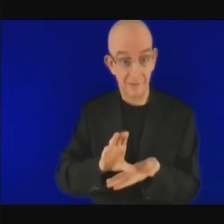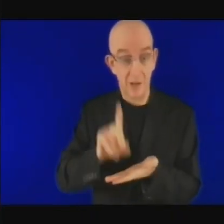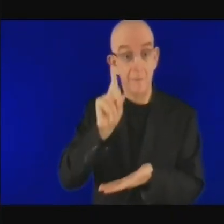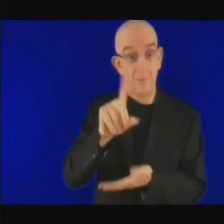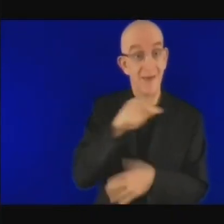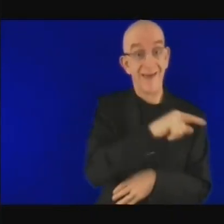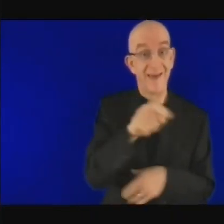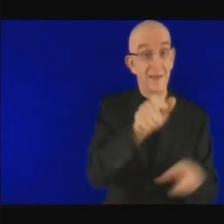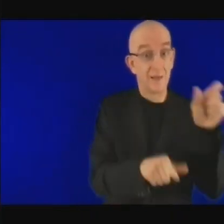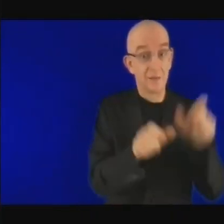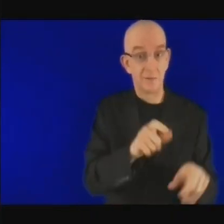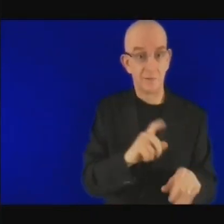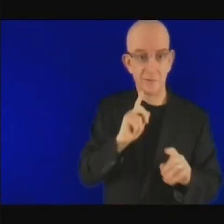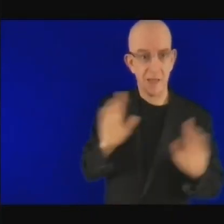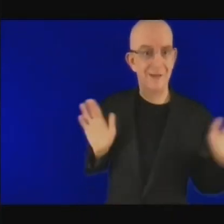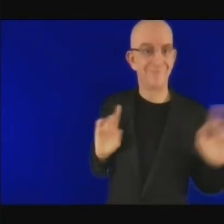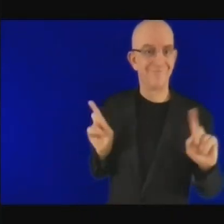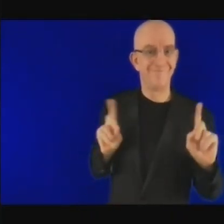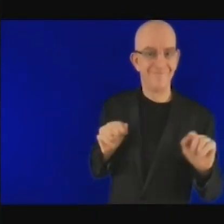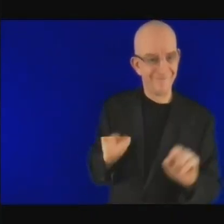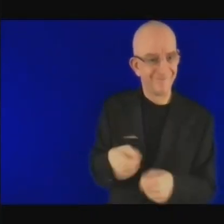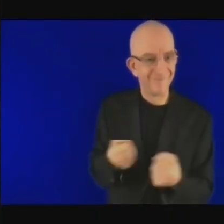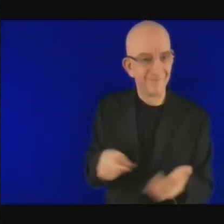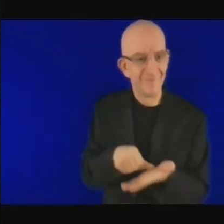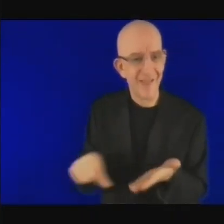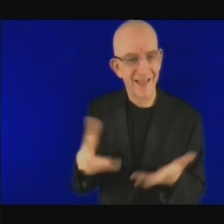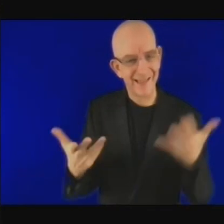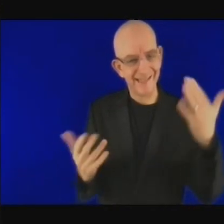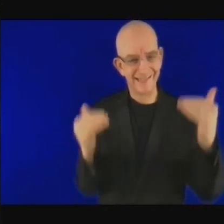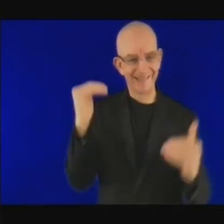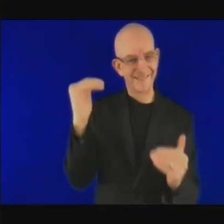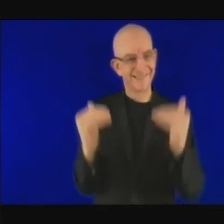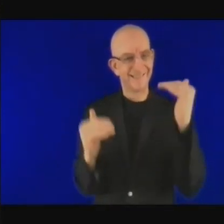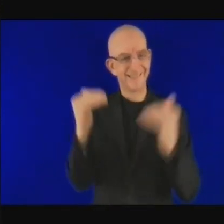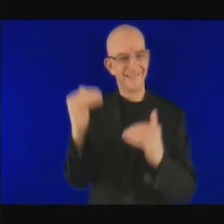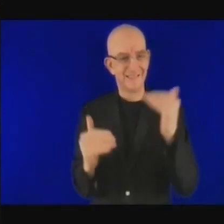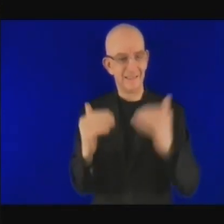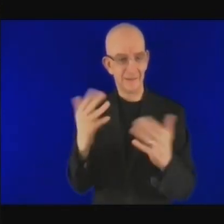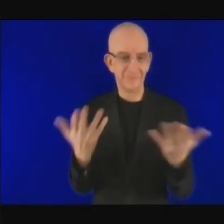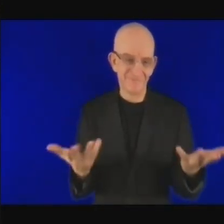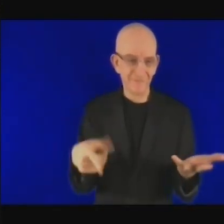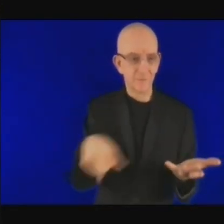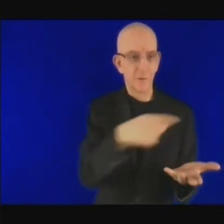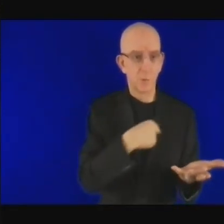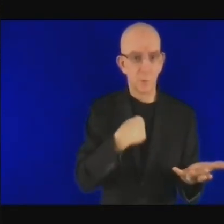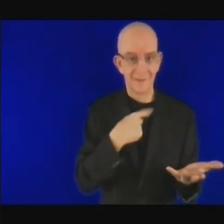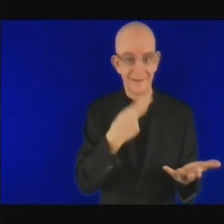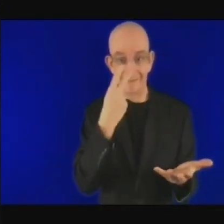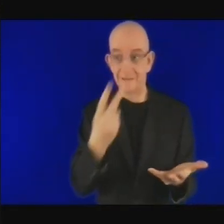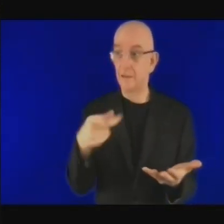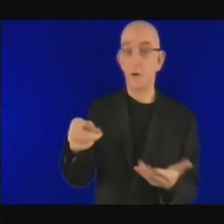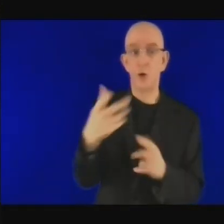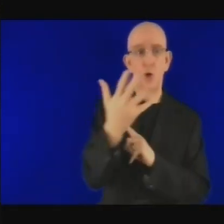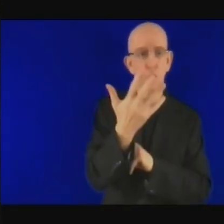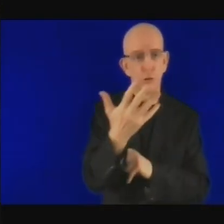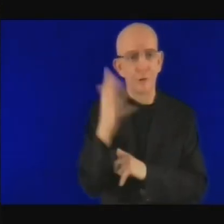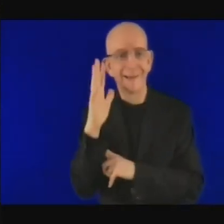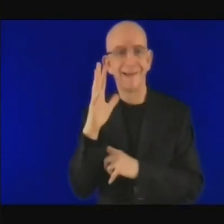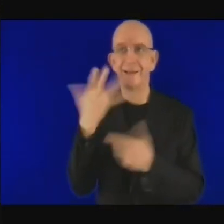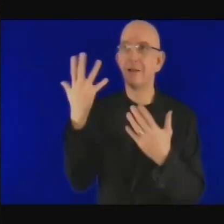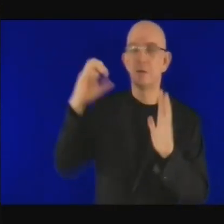factures, surtout lorsqu'on parle d'énergie verte,'énergie solaire, où il faut des tarifs